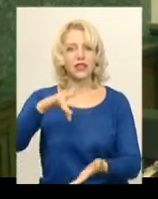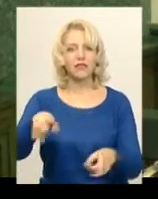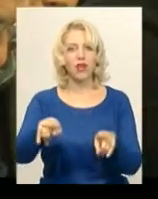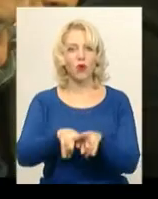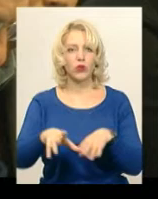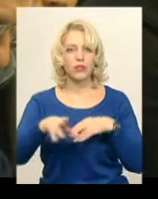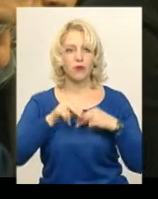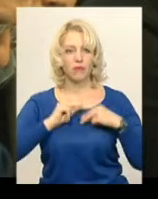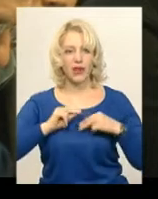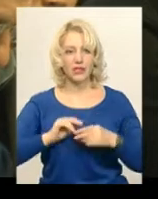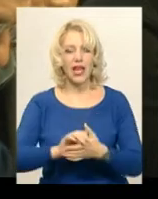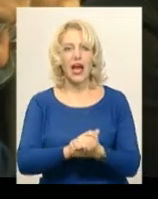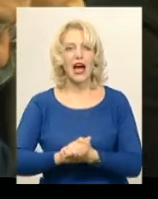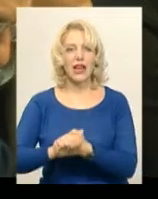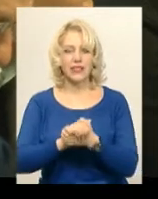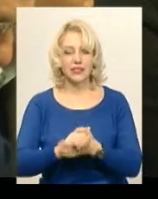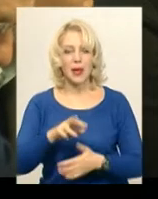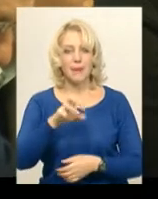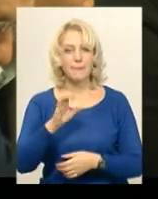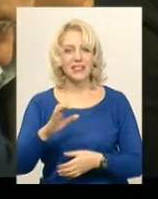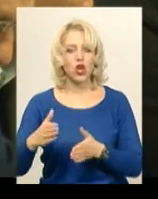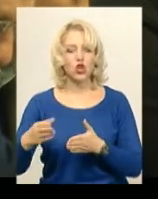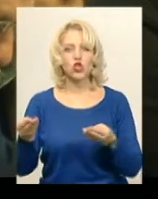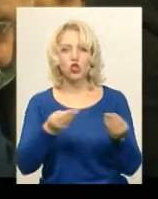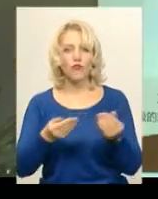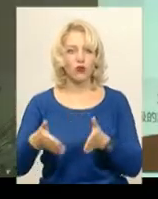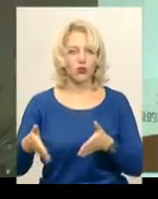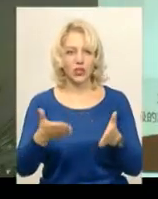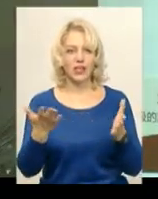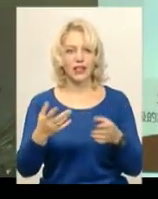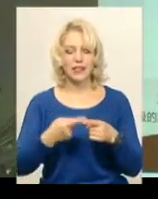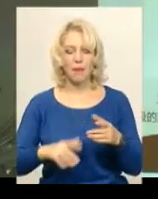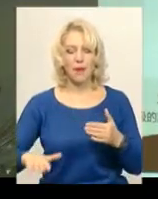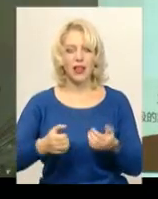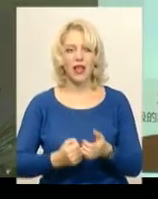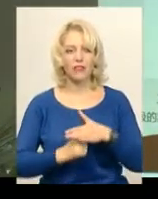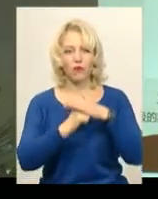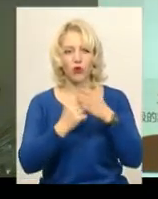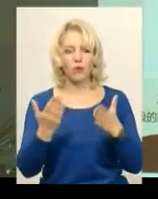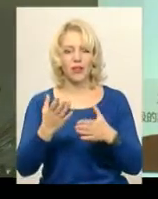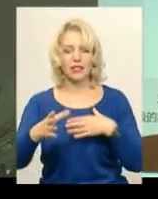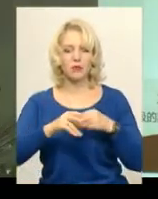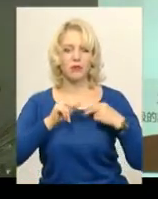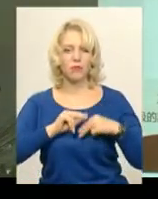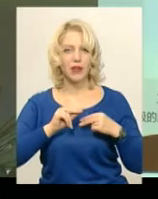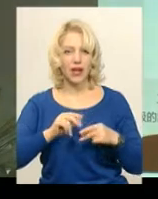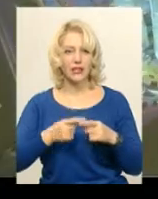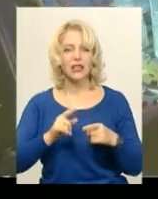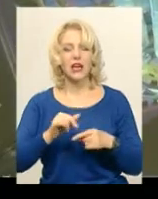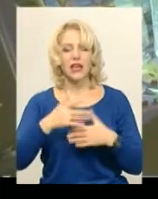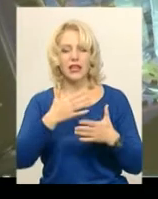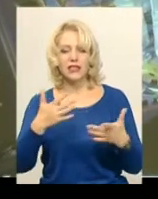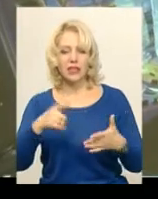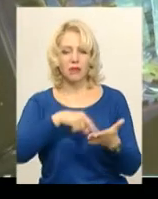співпраці. Альянс «Міс Шовкового шляху» – це платформа, яка сприєває співпраці між містами в різних країнах і допомагає знайти містам